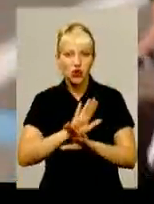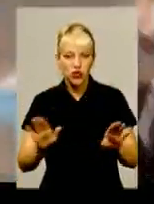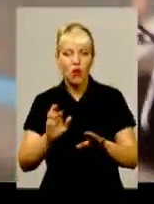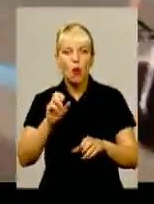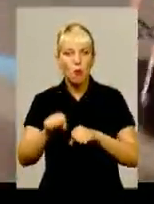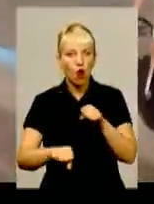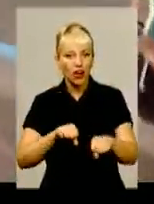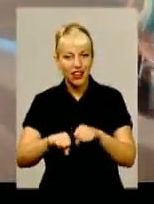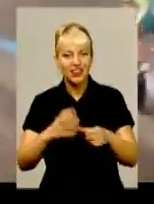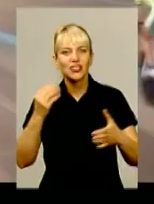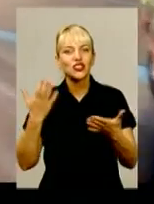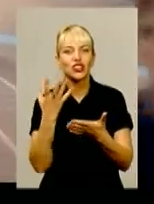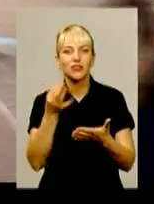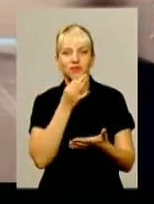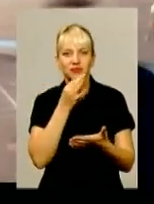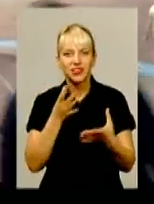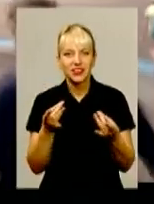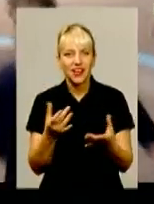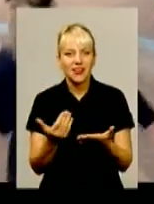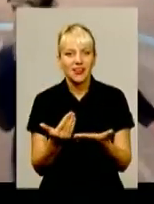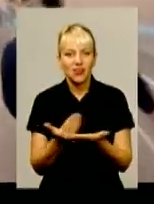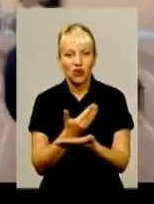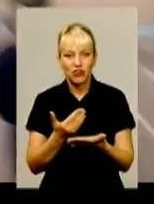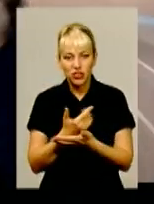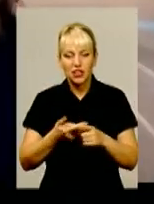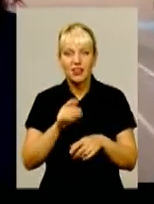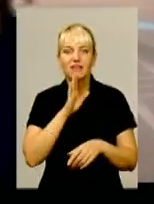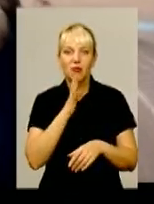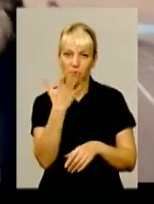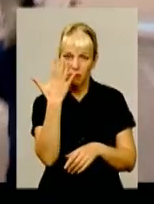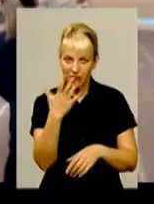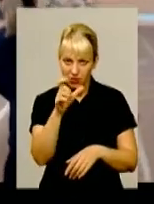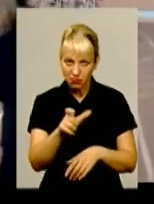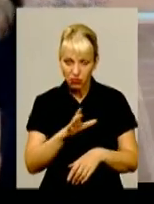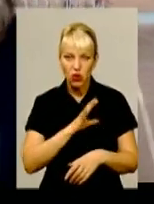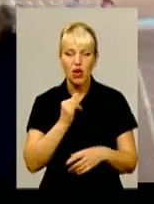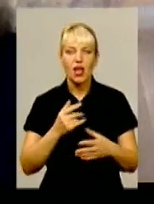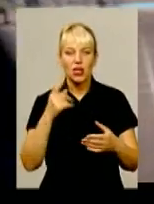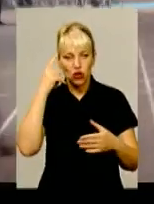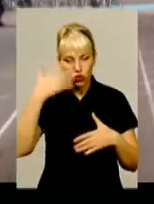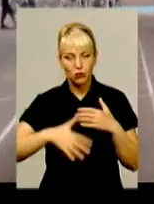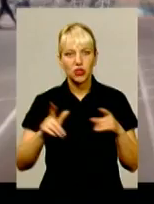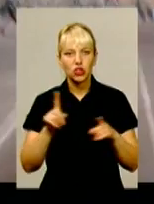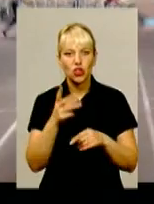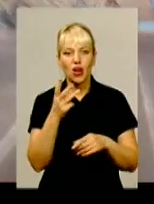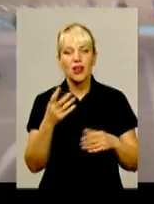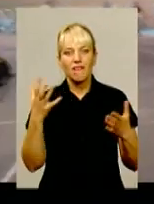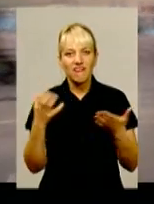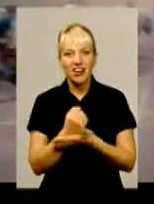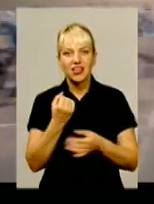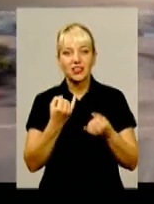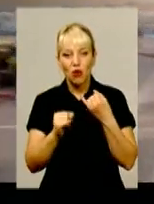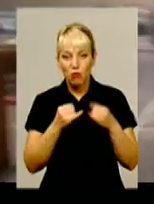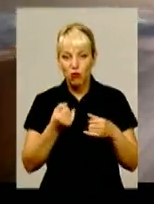катанні на треку ще новачки. Учасниця їх від Хмельниччини було п'ятеро. Розуміли, взяти навіть бронзу буде нелегко. Та жага перемоги